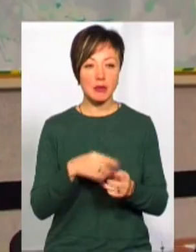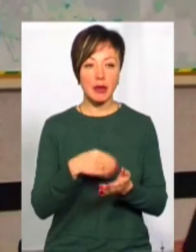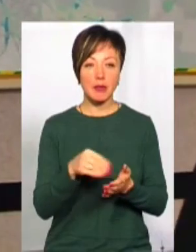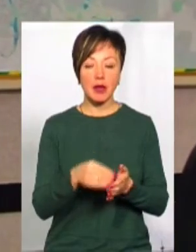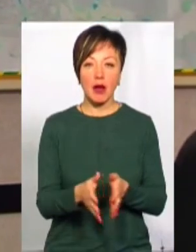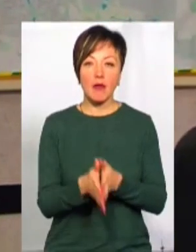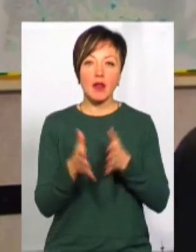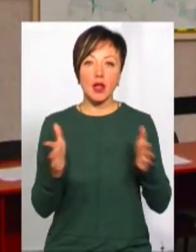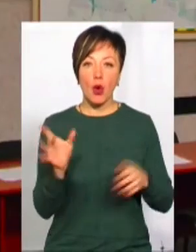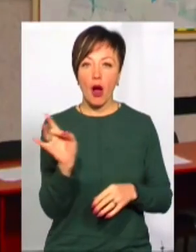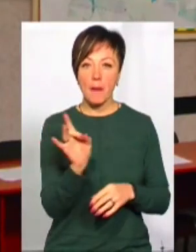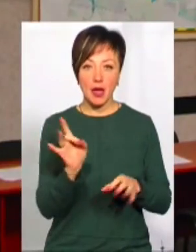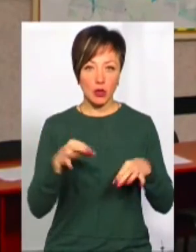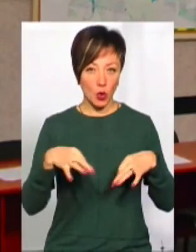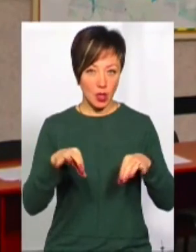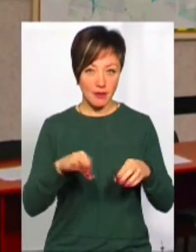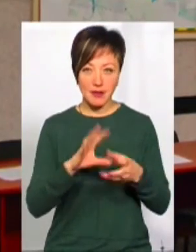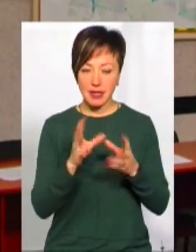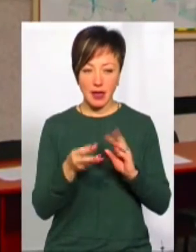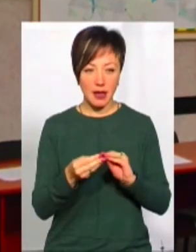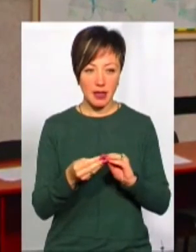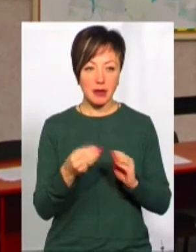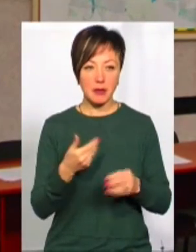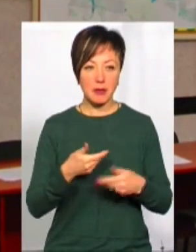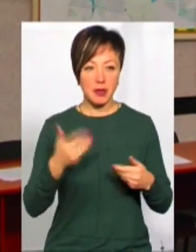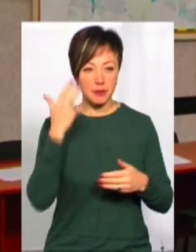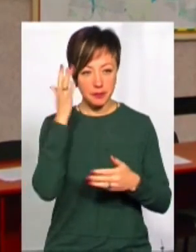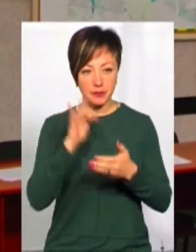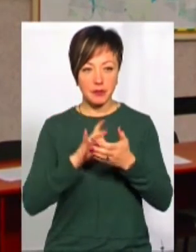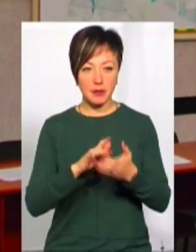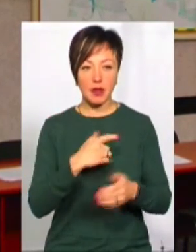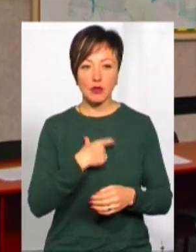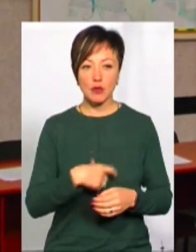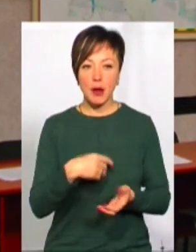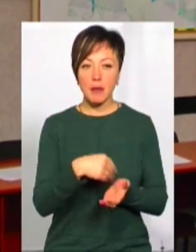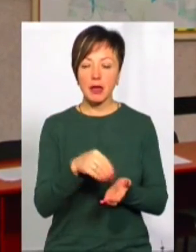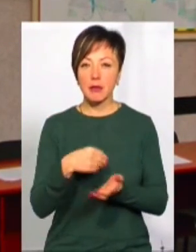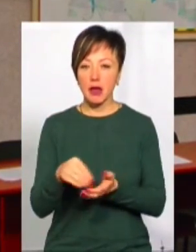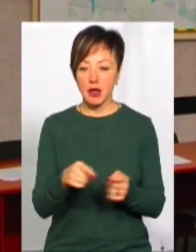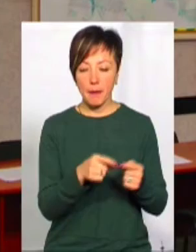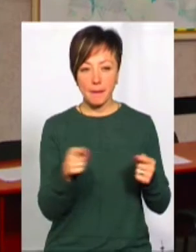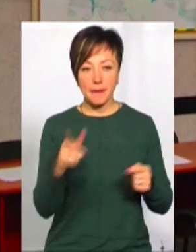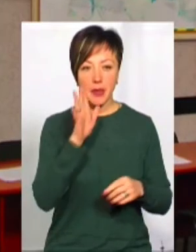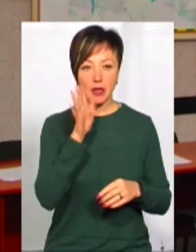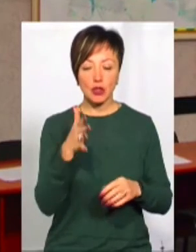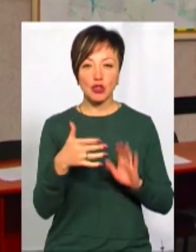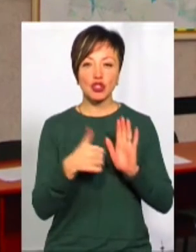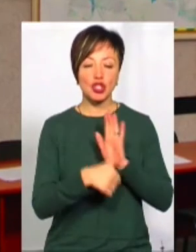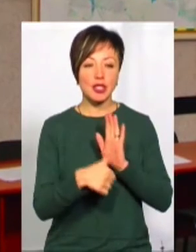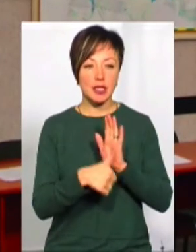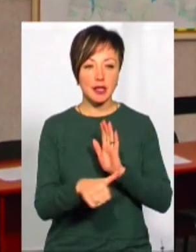великогабаритного транспорту. Взагалі ми ставимо за мету собі придбання протягом п'яти років 60